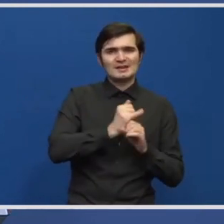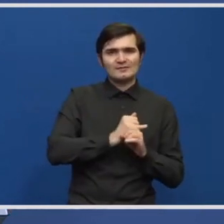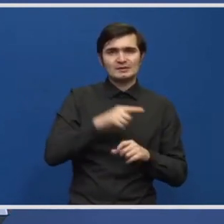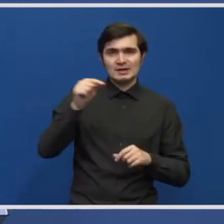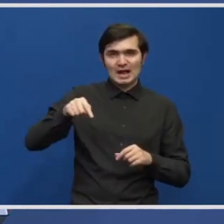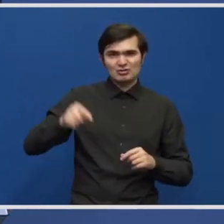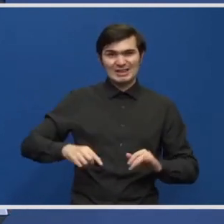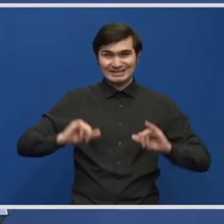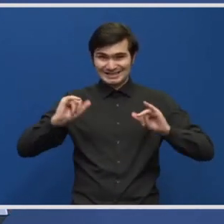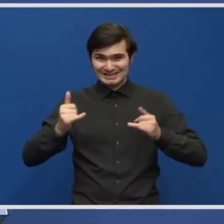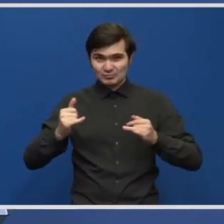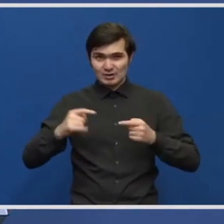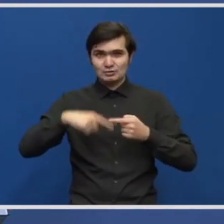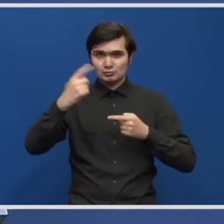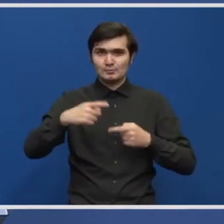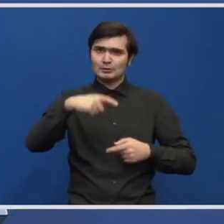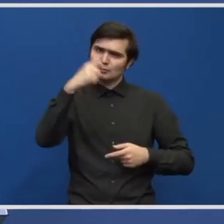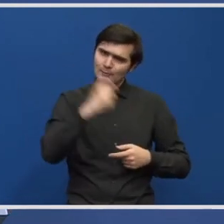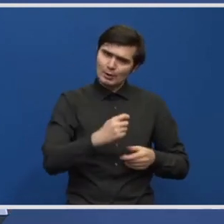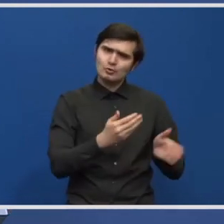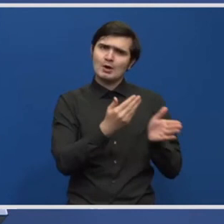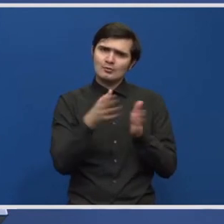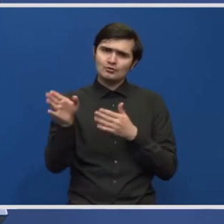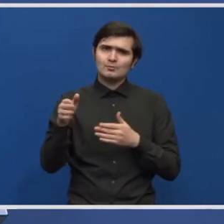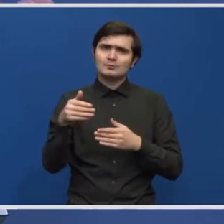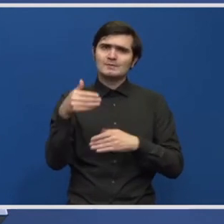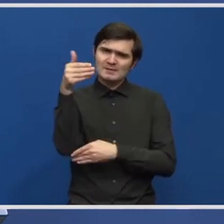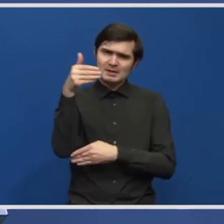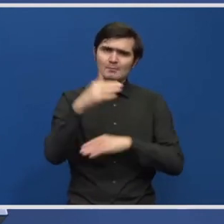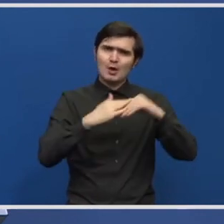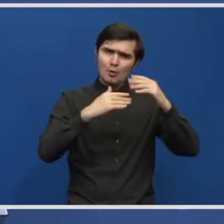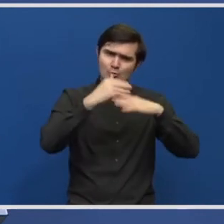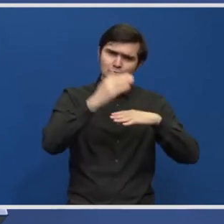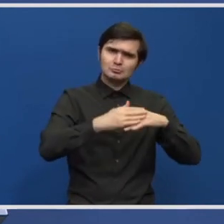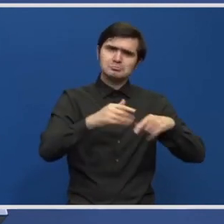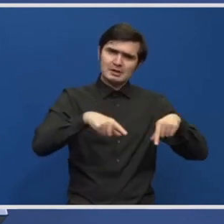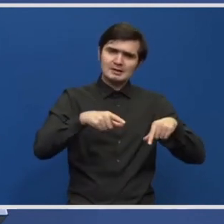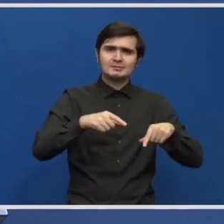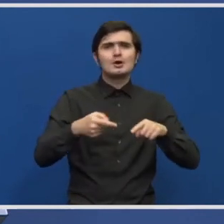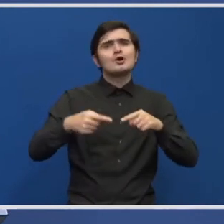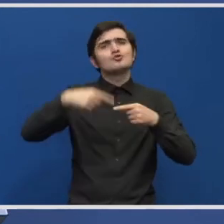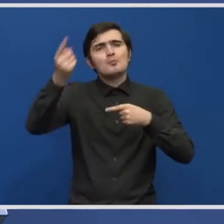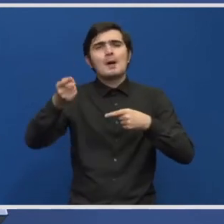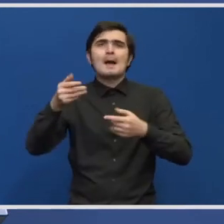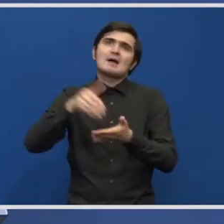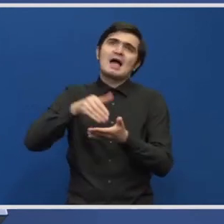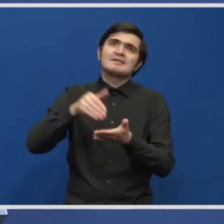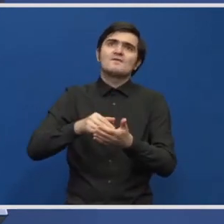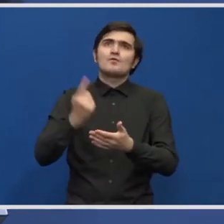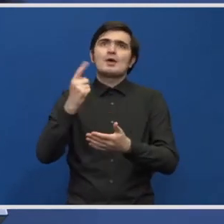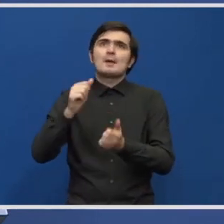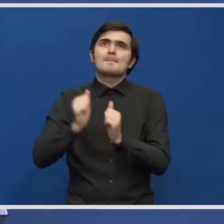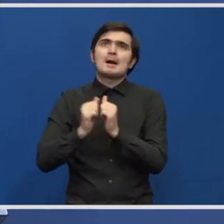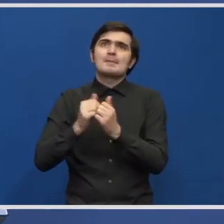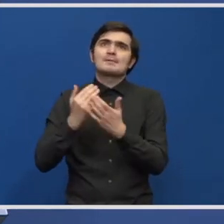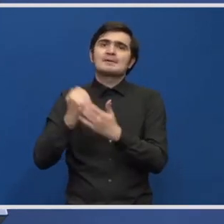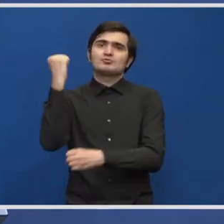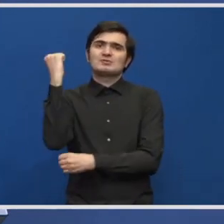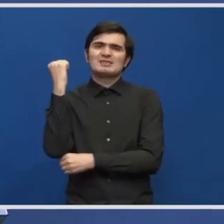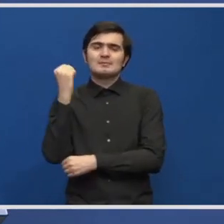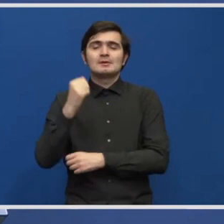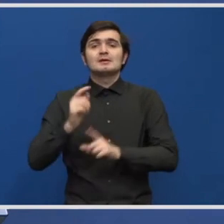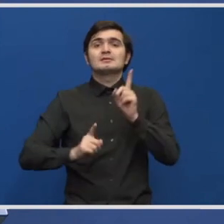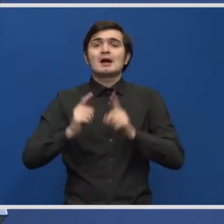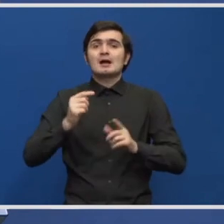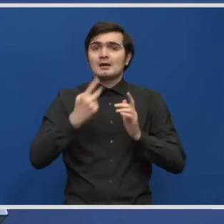genul acesta de situații în care după ce un proiect e început și constructor este în teren și ne mai trebuie niște tereni pentru un stâlp de înaltă tensiune, pe proiectul a șapte